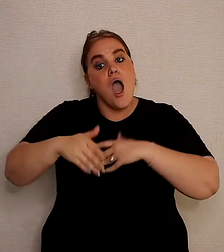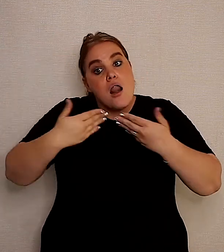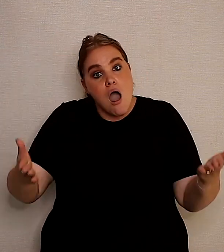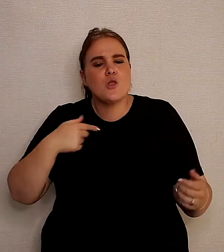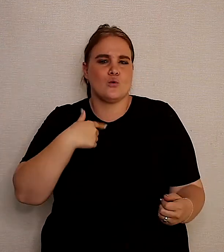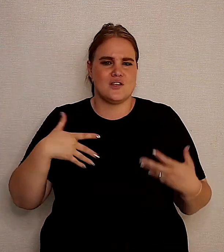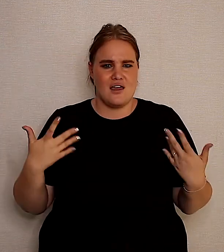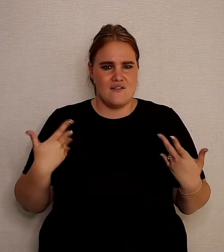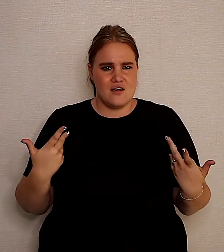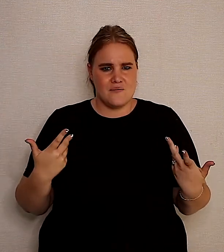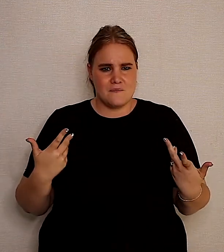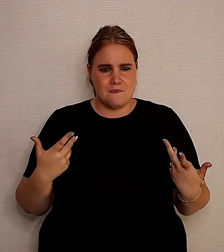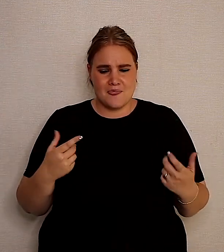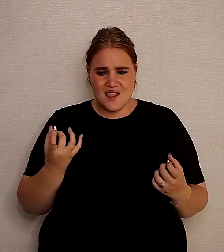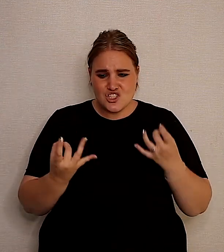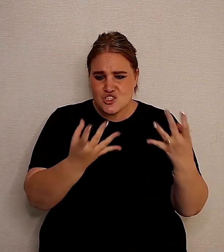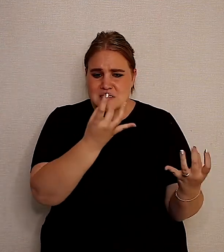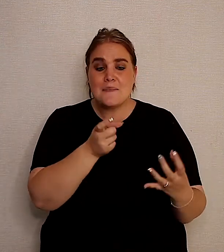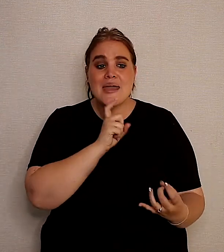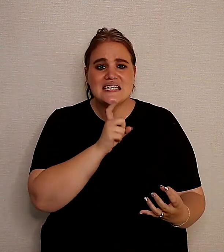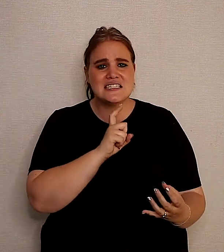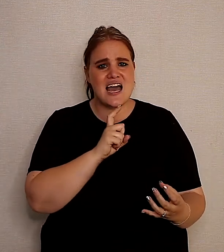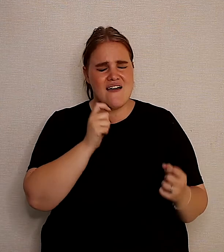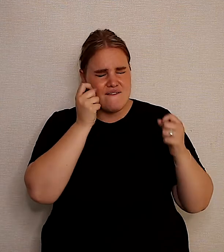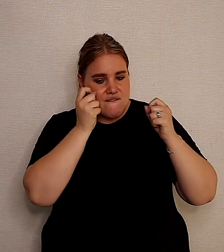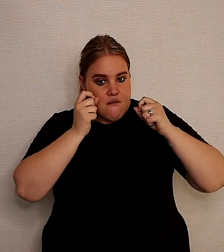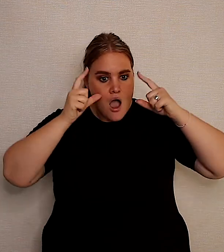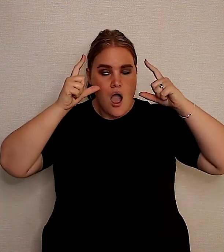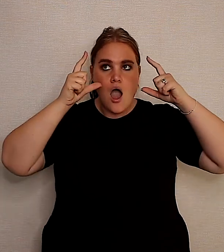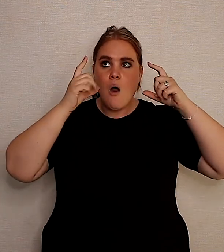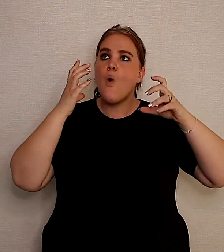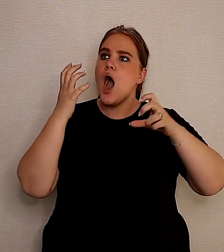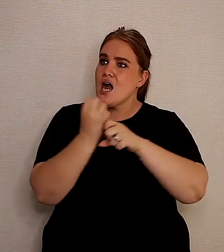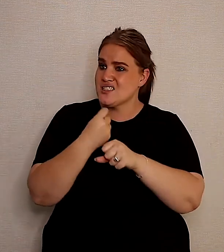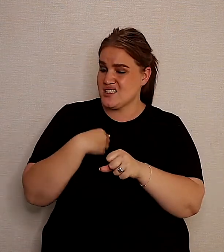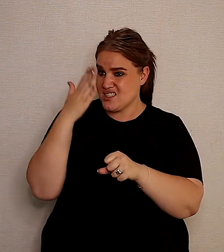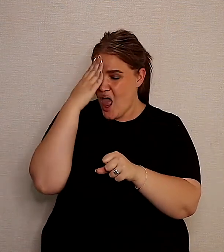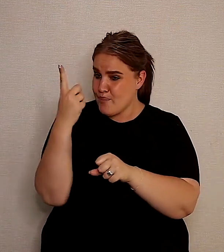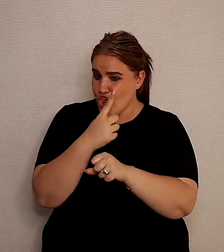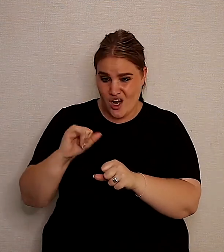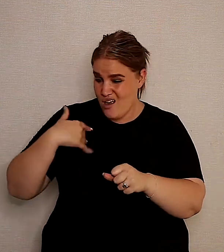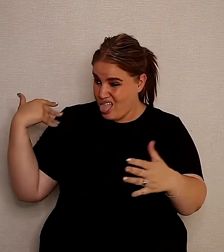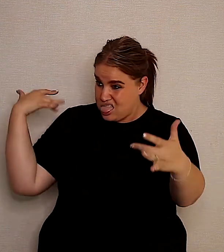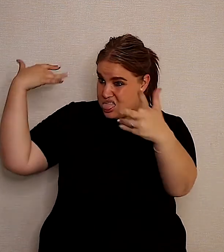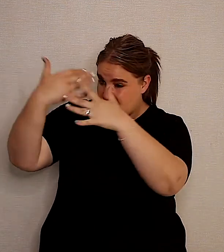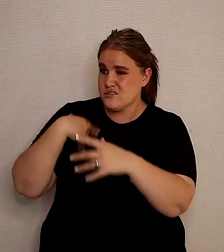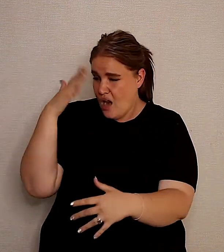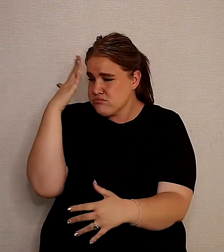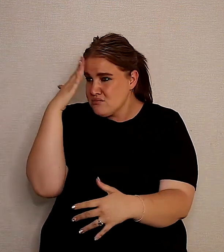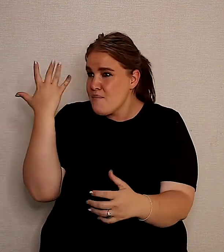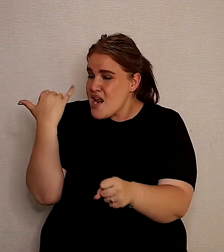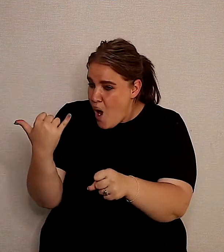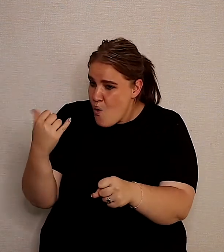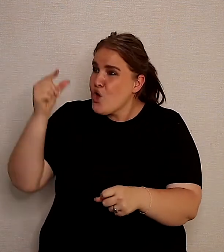levens. Jere, jy is soos persoene wat wakker word uit die diep slaap uit. Wat sê, ek het eindelijk nie net een uur geslaap nie, ek het nog my hele leven lang geslaap